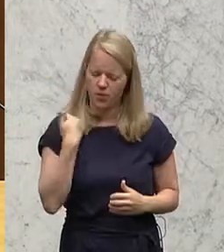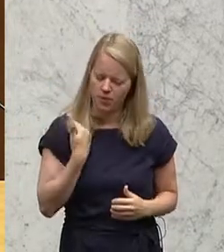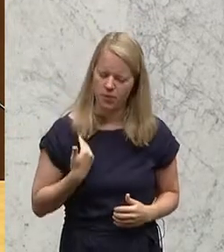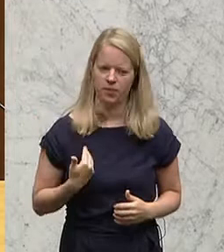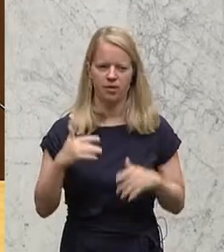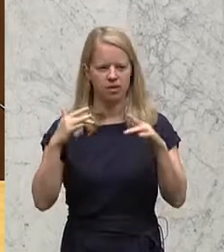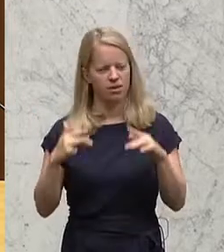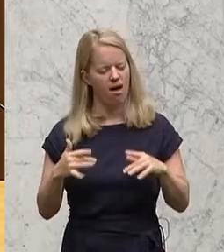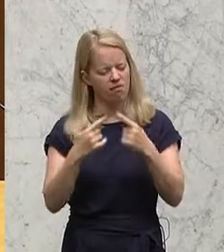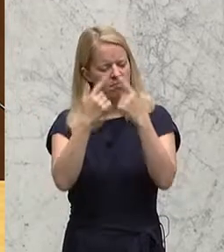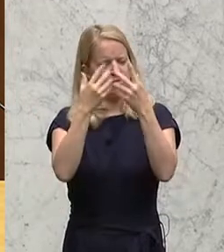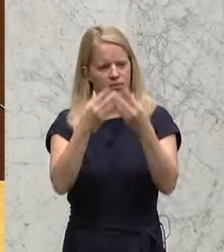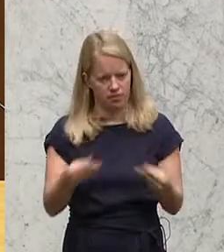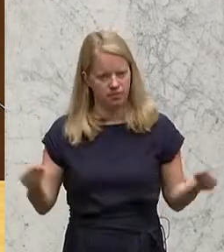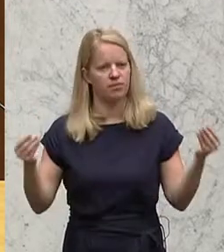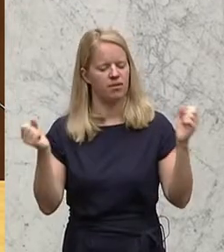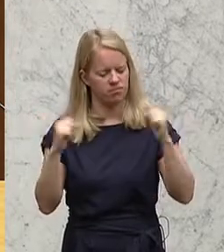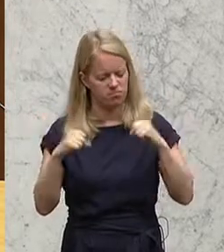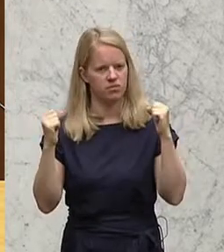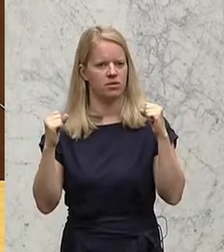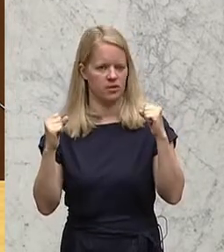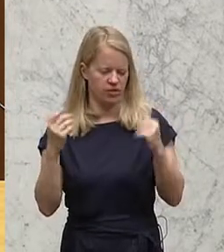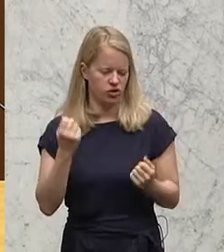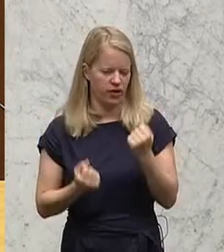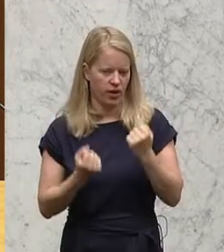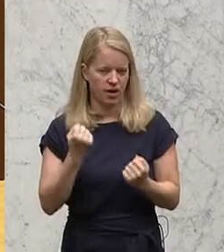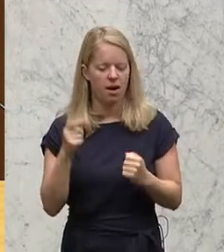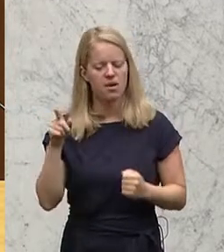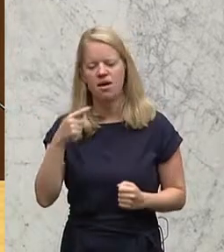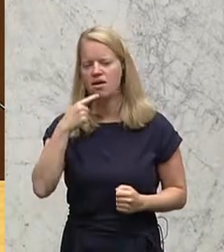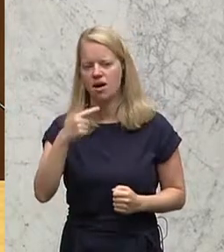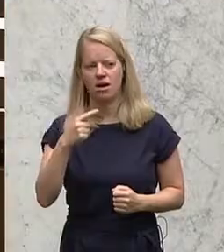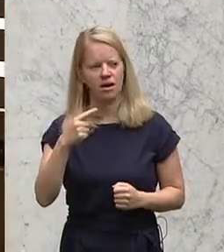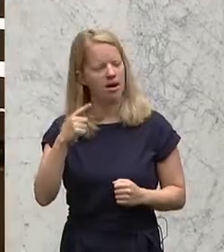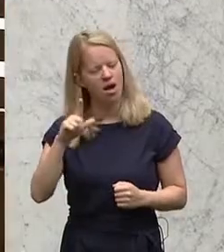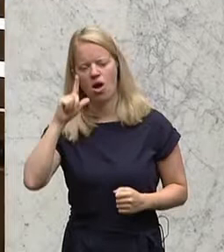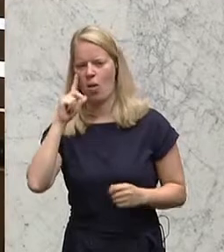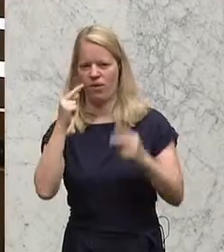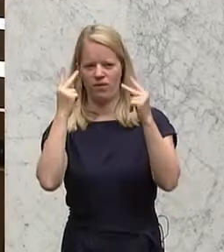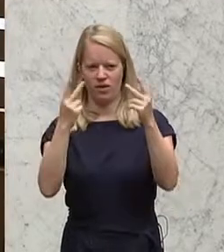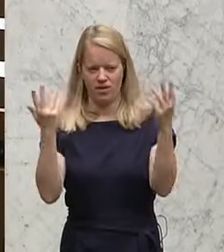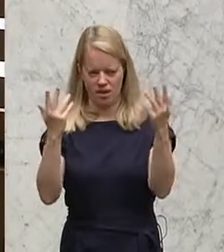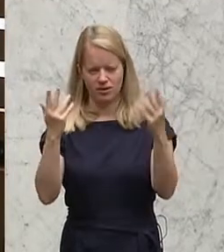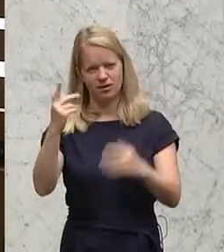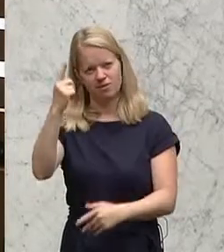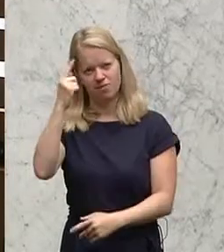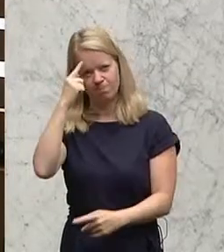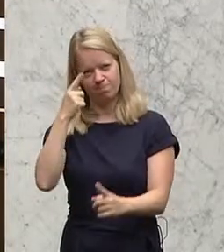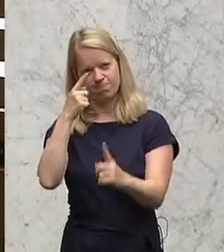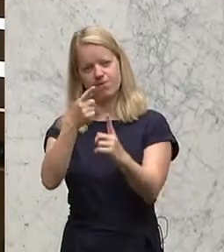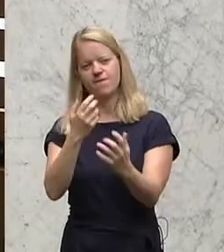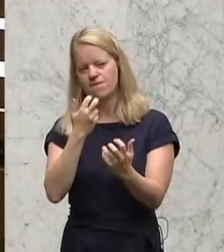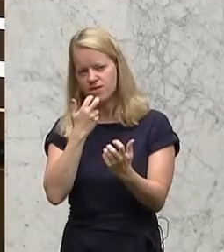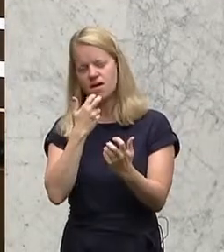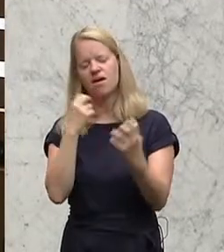eine Einigung zu erzielen. Aber er hat gesagt, über allem stand der Wille zur Einigung. Und ich